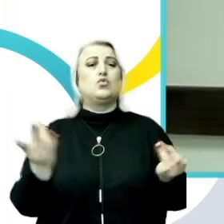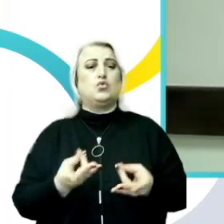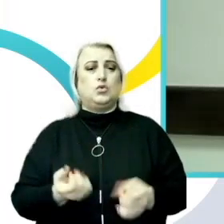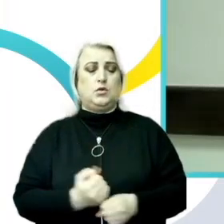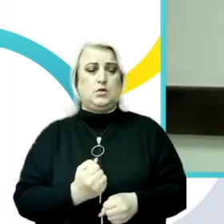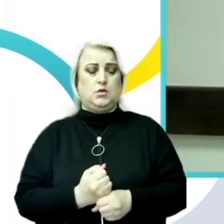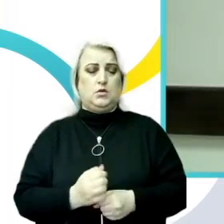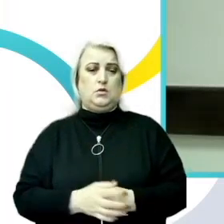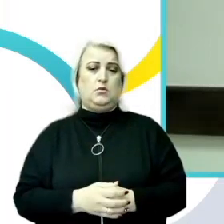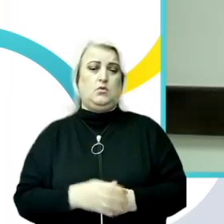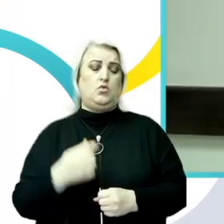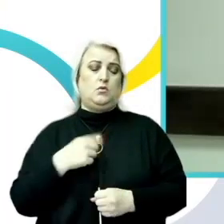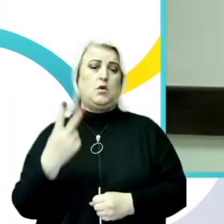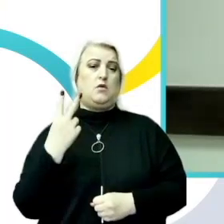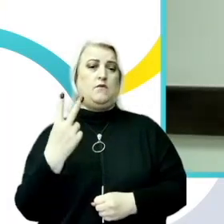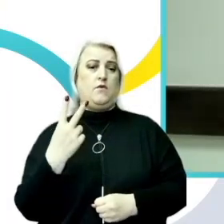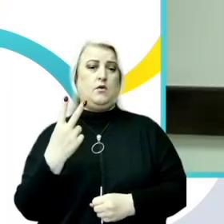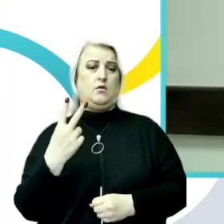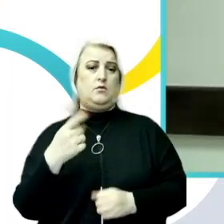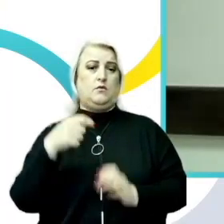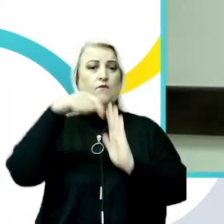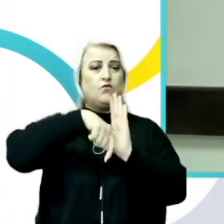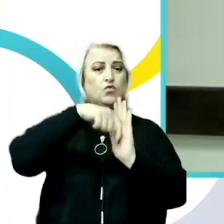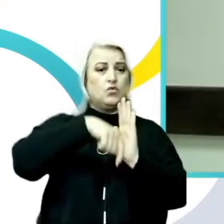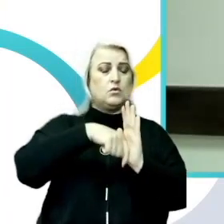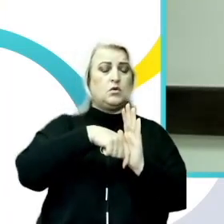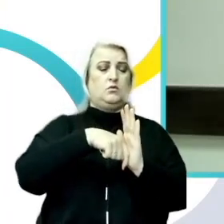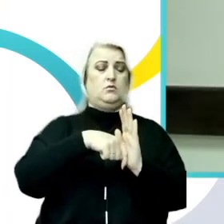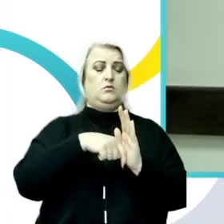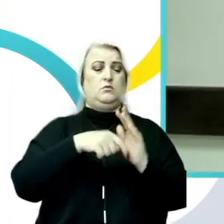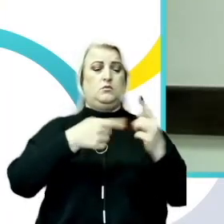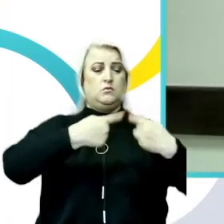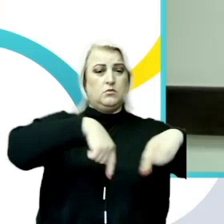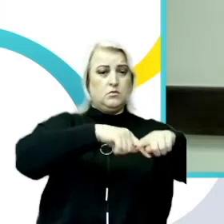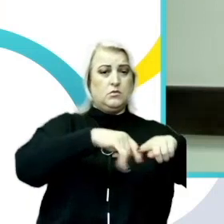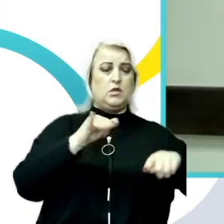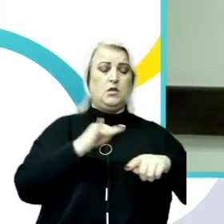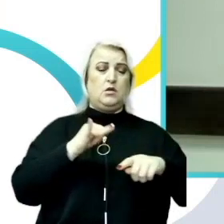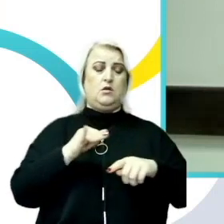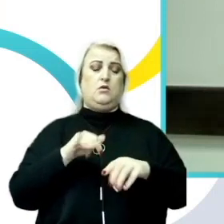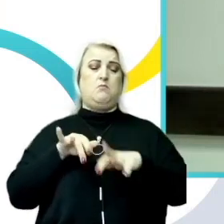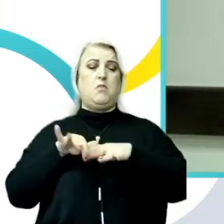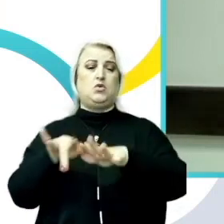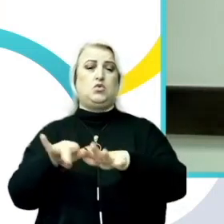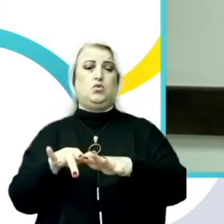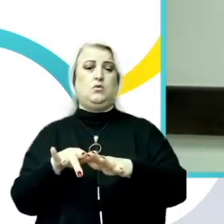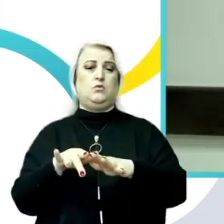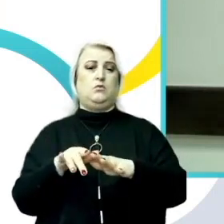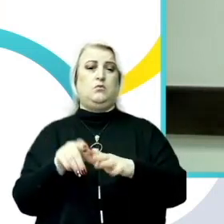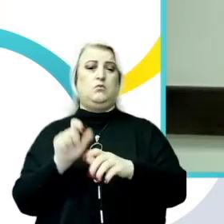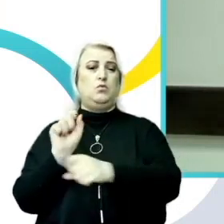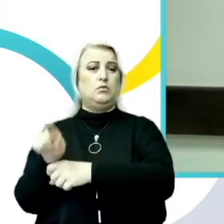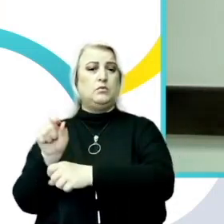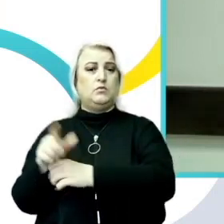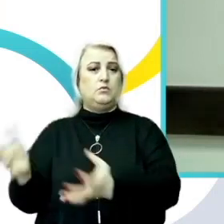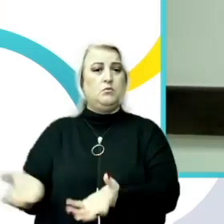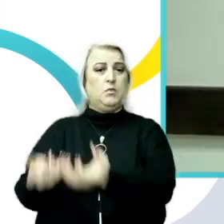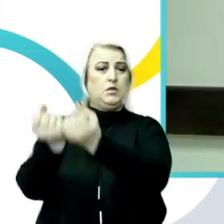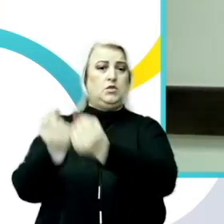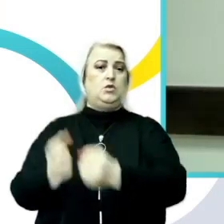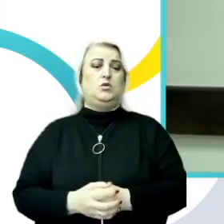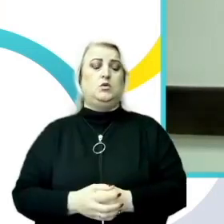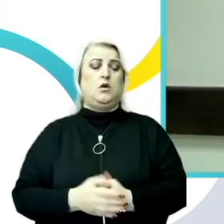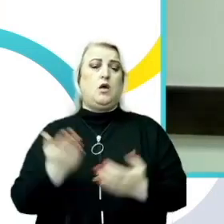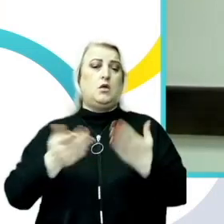tipuri de intervenție, cele structurale și măsuri de împuternicire și susținere. Dacă să